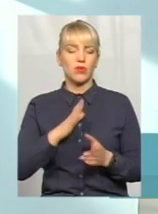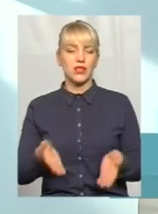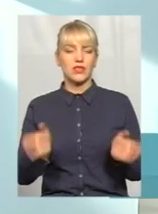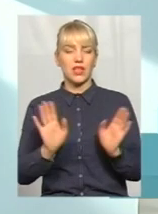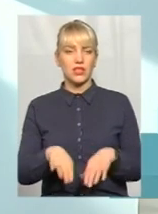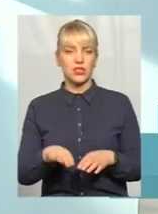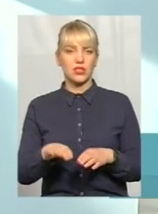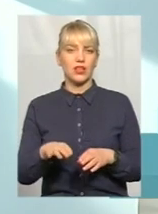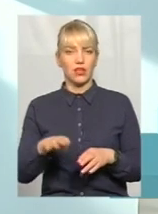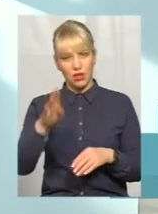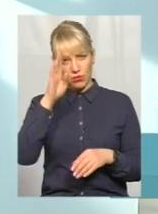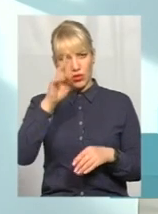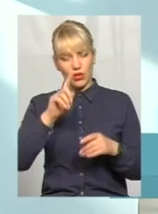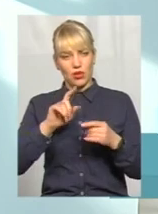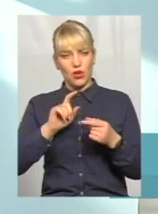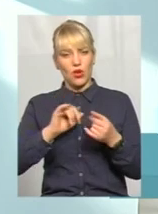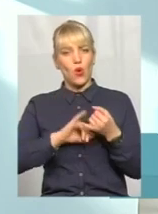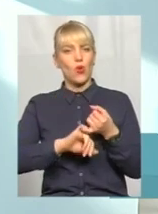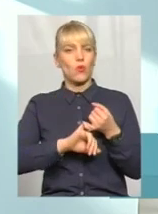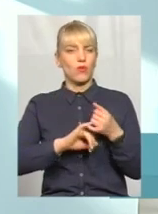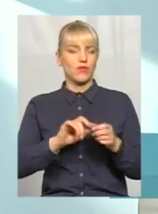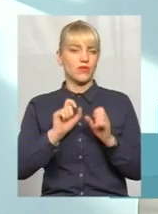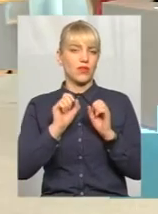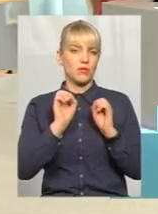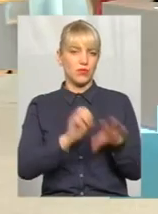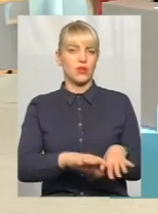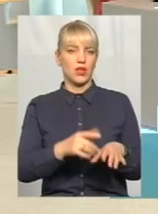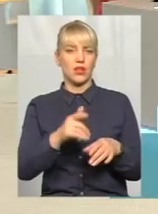мами була, ну, для неї душевна трагедія, мами була депресія.